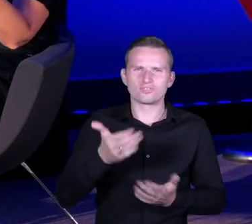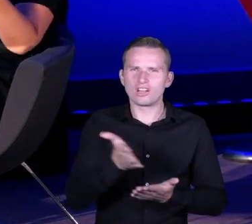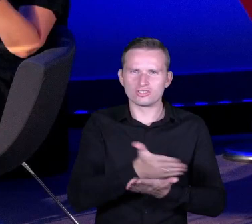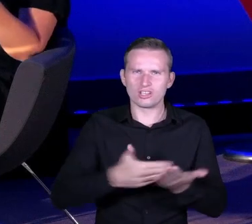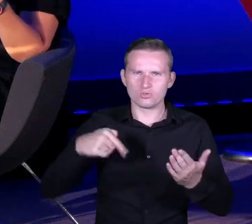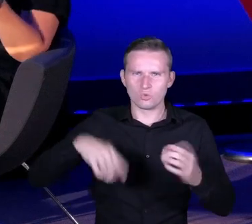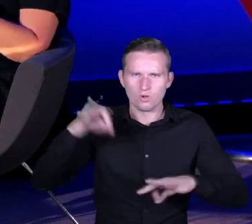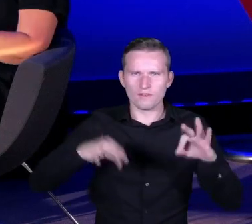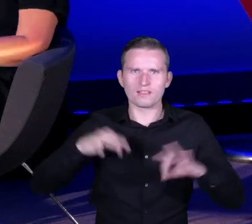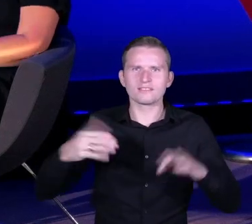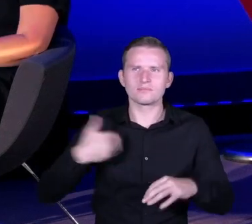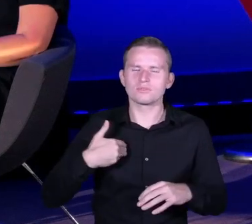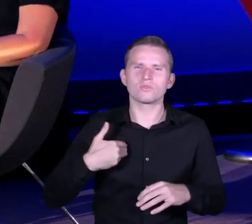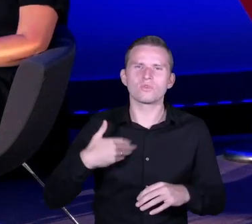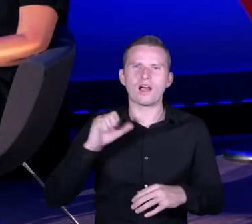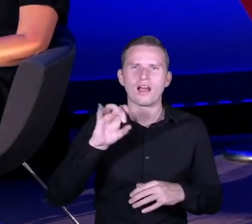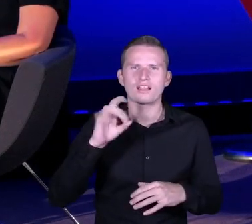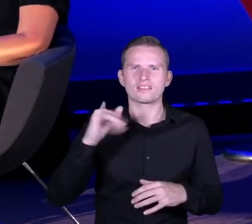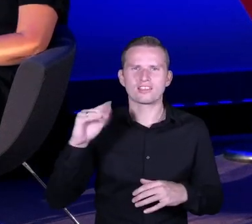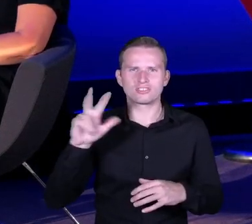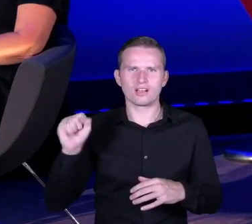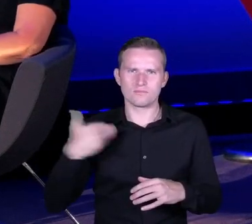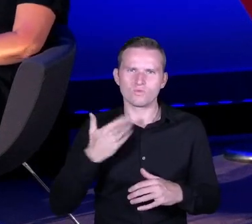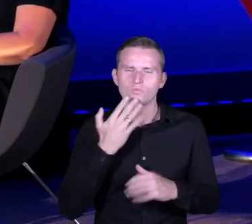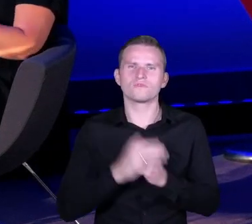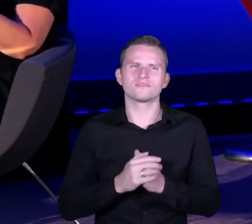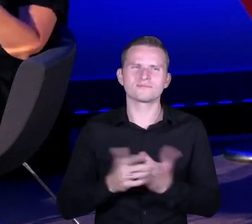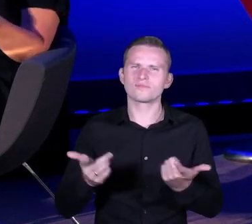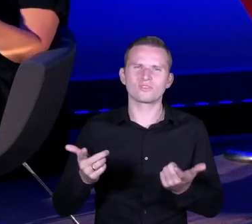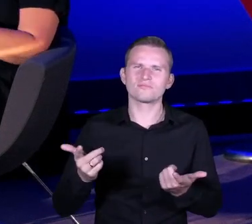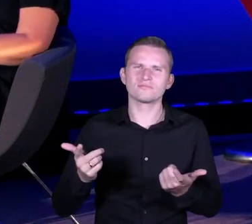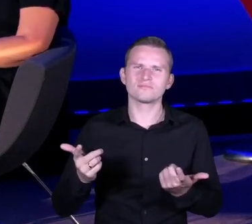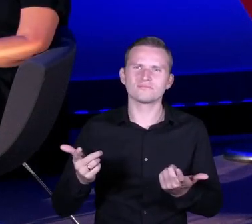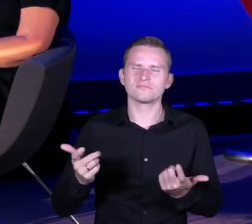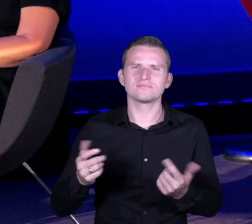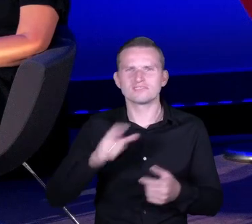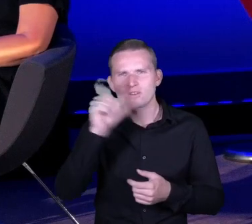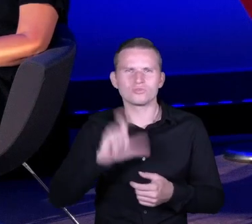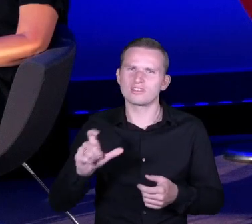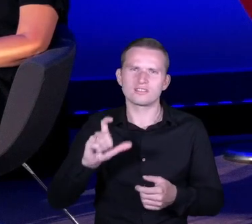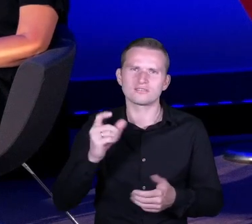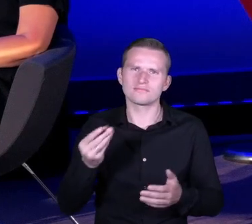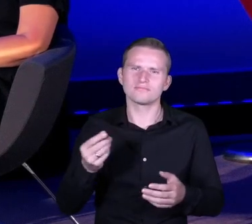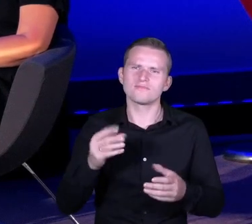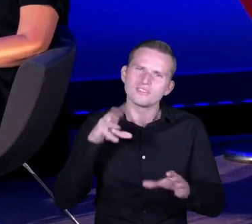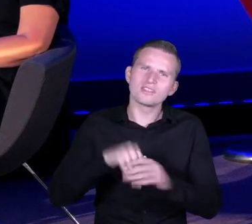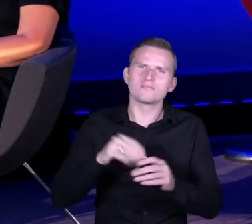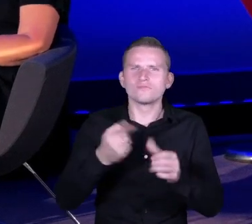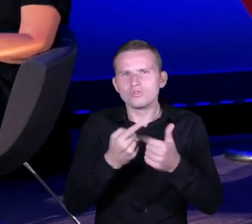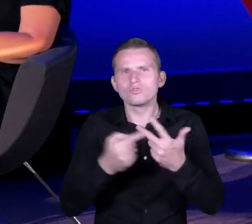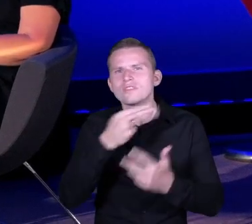ogóle w ciągu całego dnia przewijały elementy organizacji, w ogóle pracy. Czyli to, co